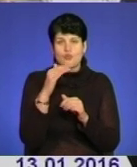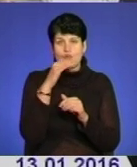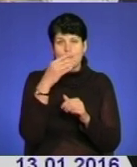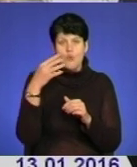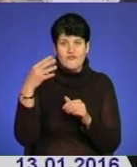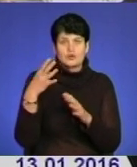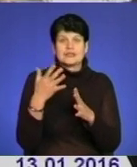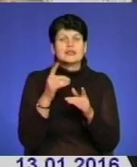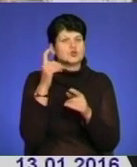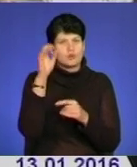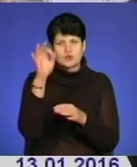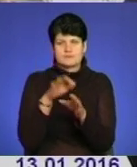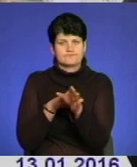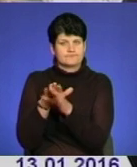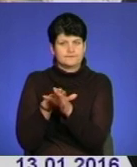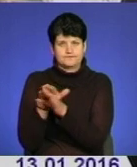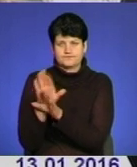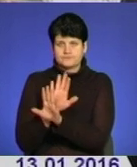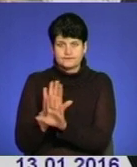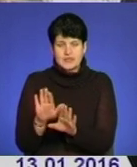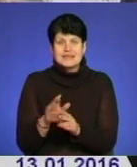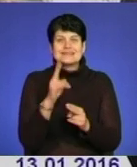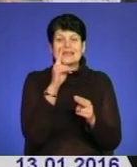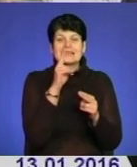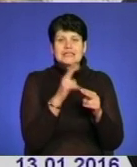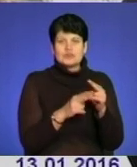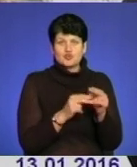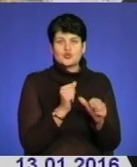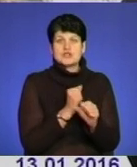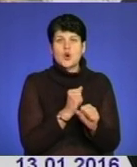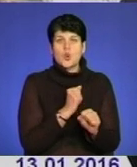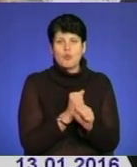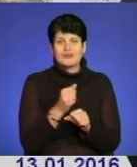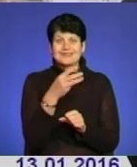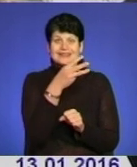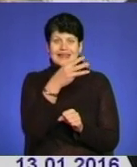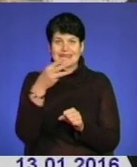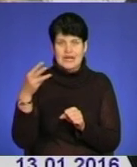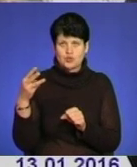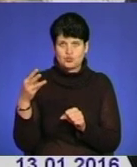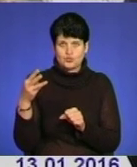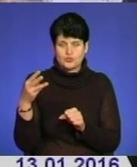100%, закінчуються роботи на третьому поверхі.